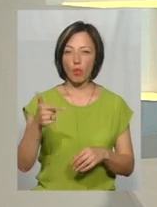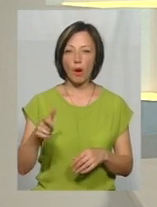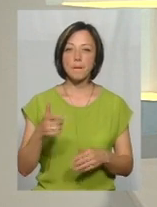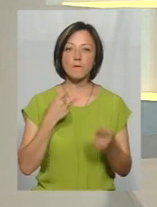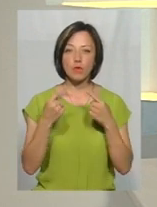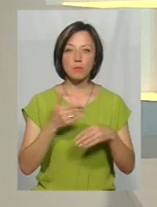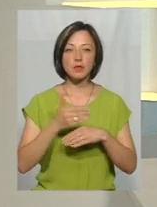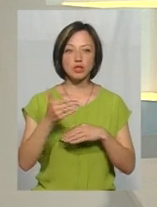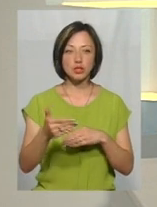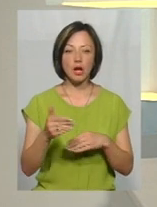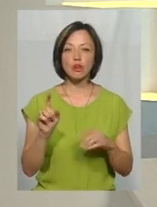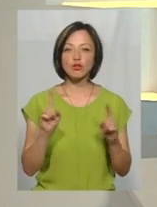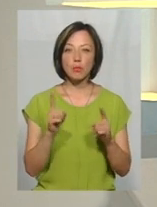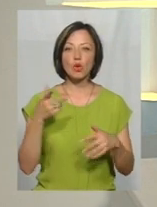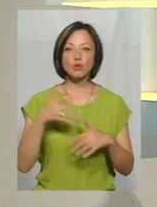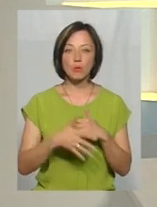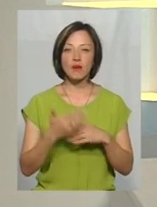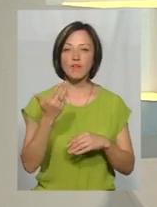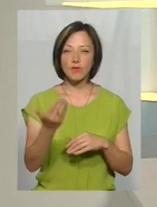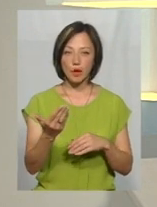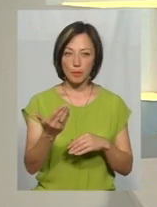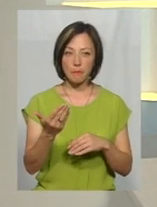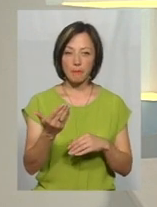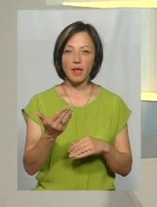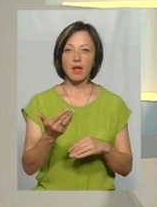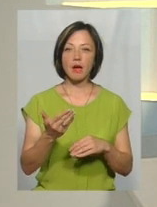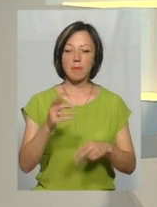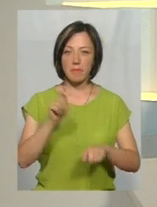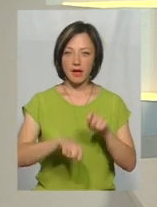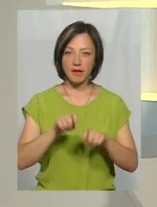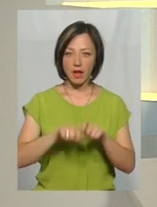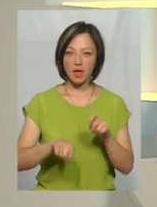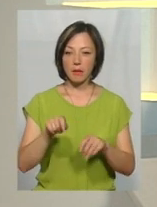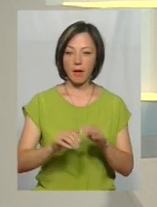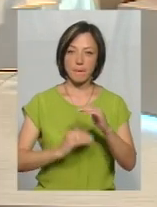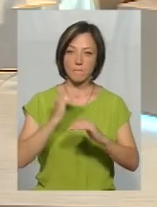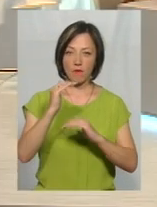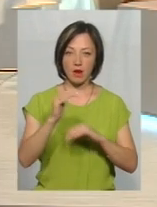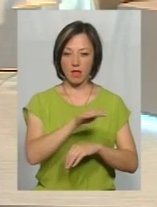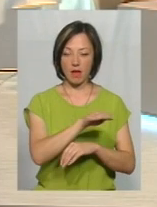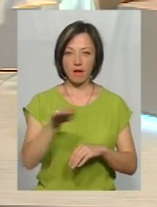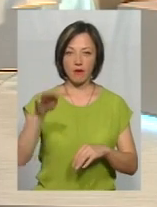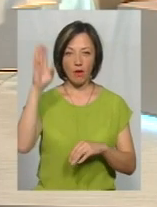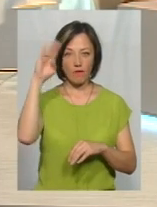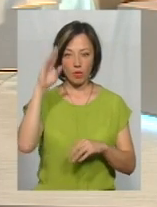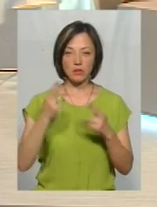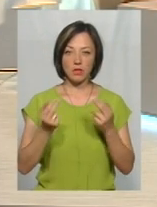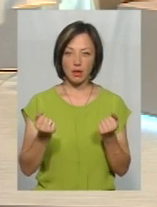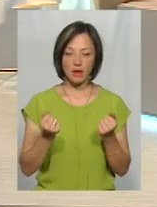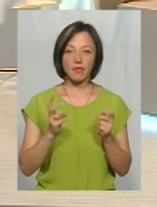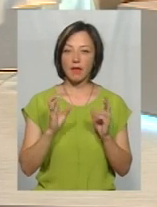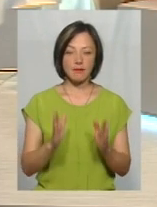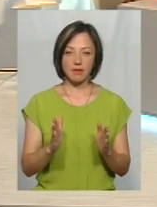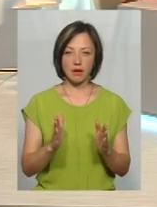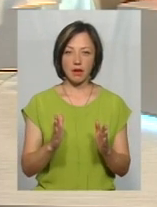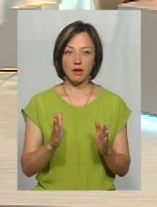поговоримо трошки пізніше. А щоб ми розуміли, тобто ви берете забори тільки поверхневих вод? Так, не тільки